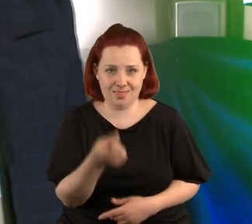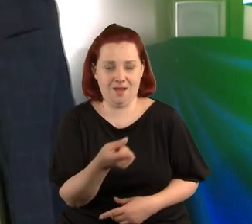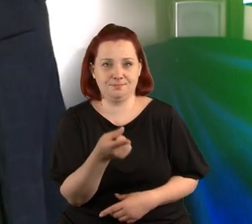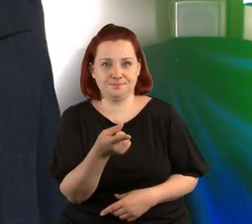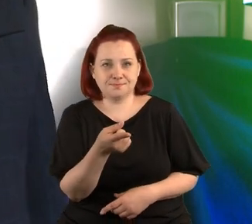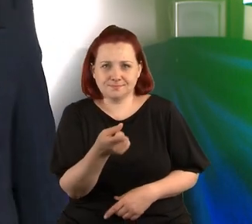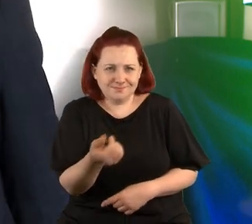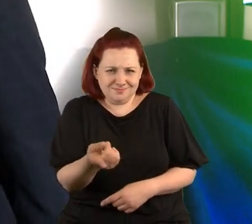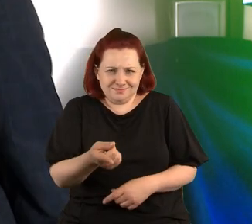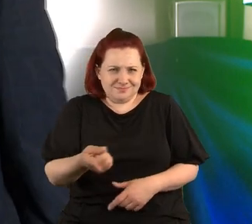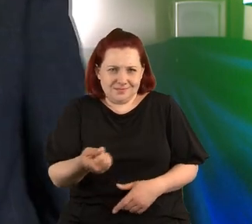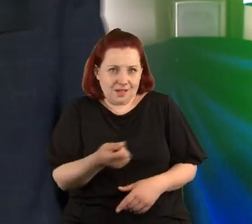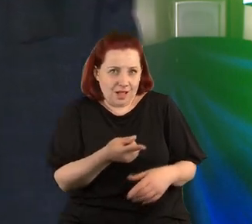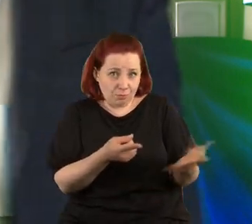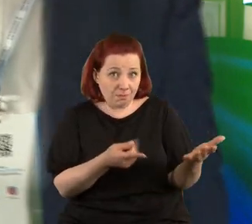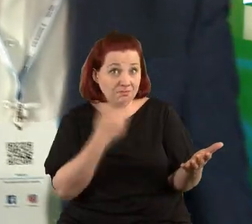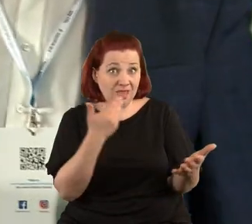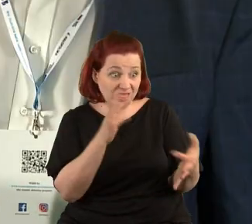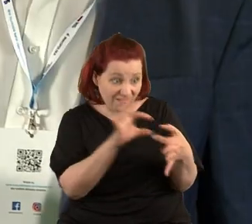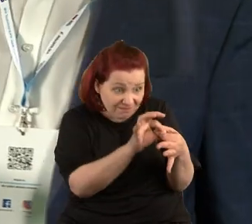chociaż nigdy koło mięty nie leżą.